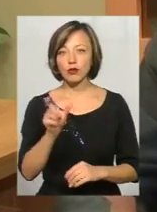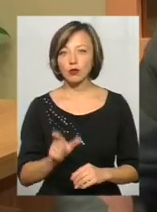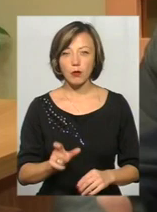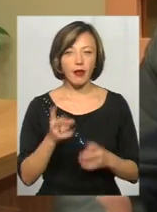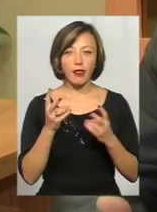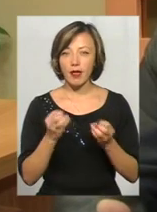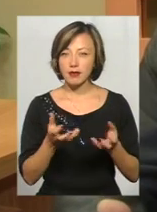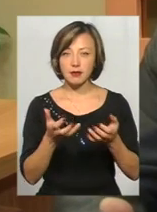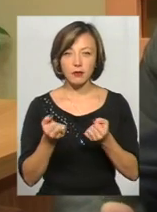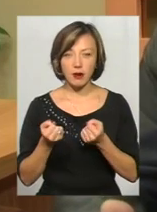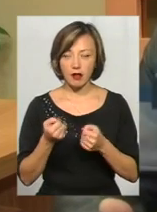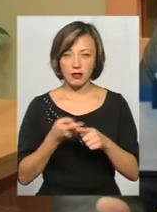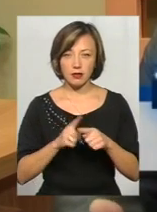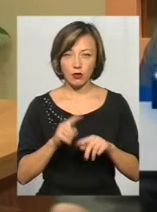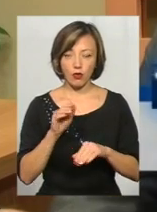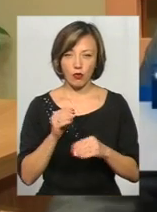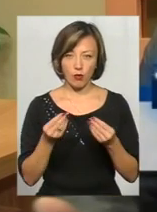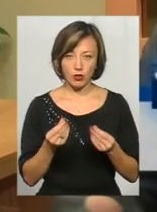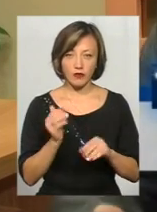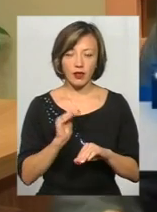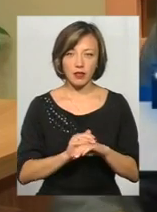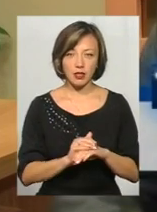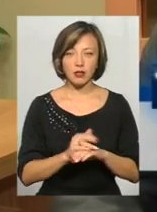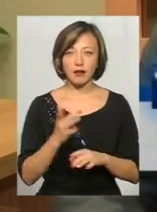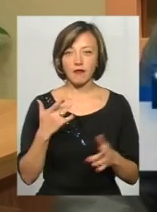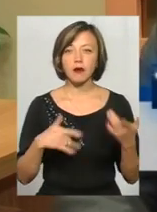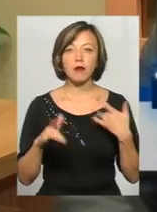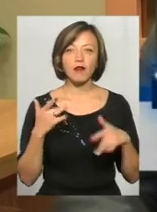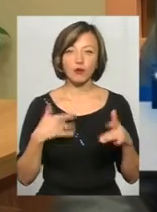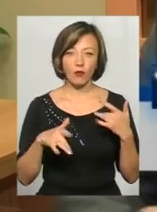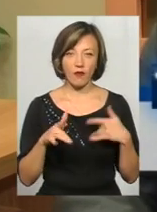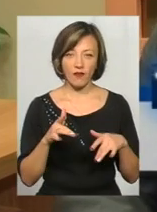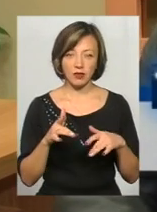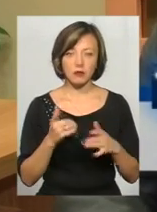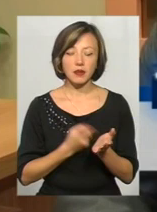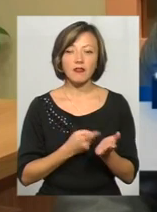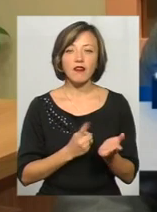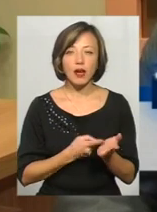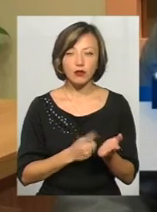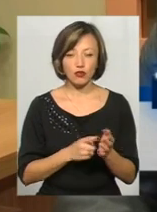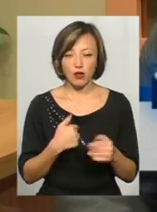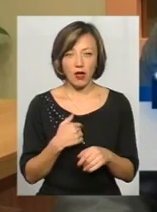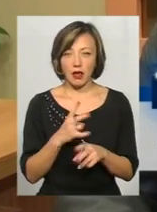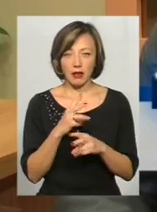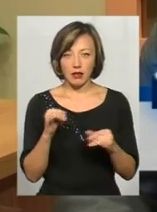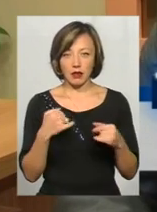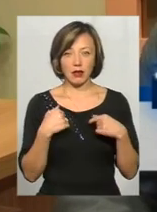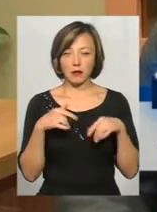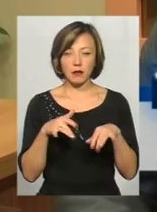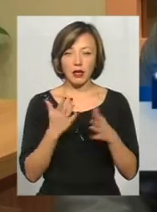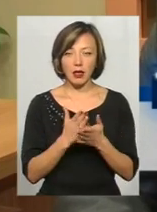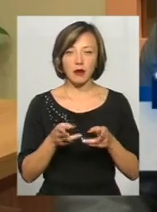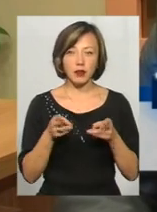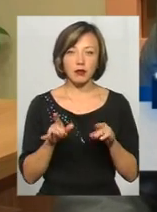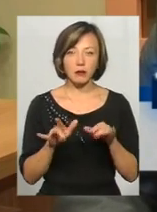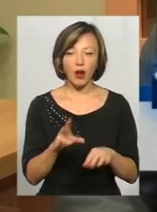знімала ці кошти. Фактично, виправдовувати це, підтверджувати те, що не явне кримінальне провадження, але